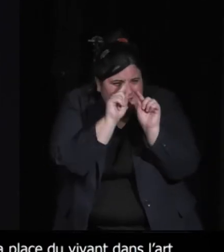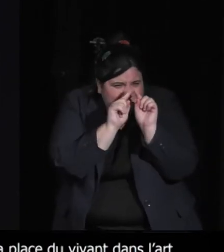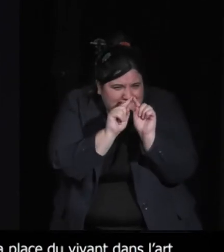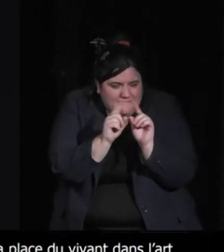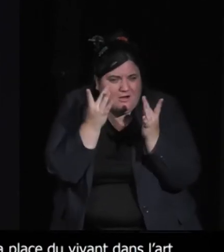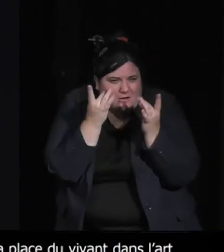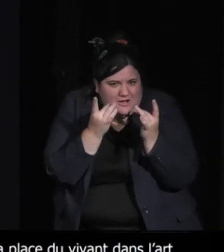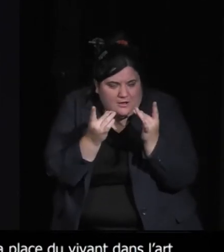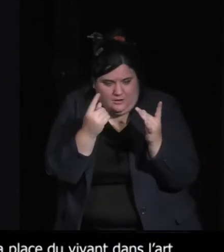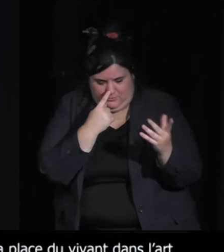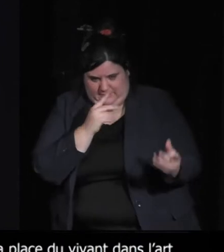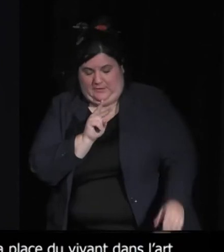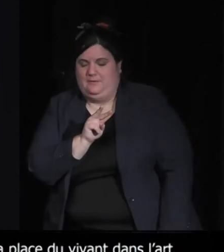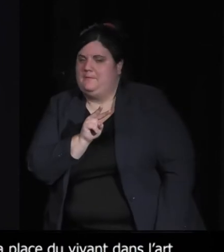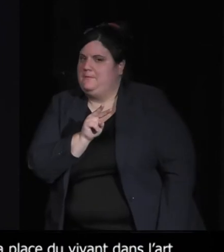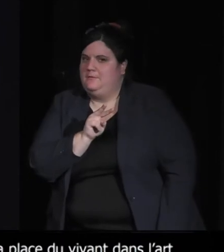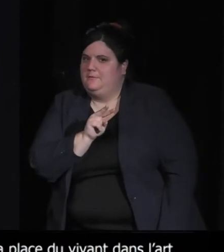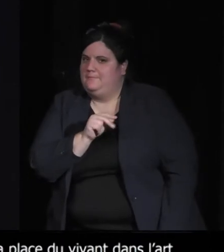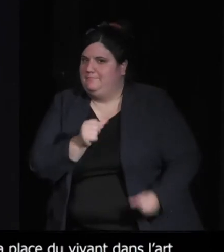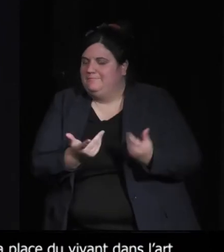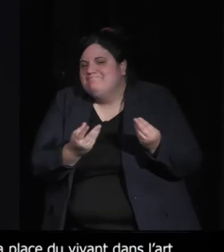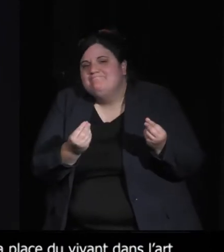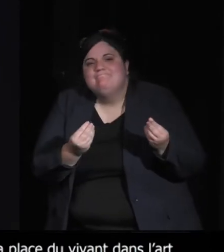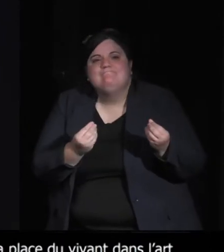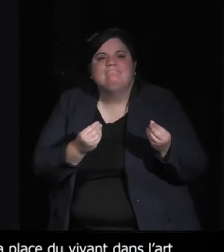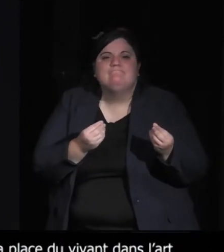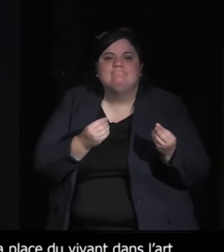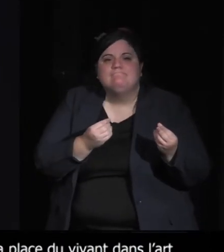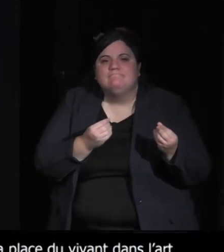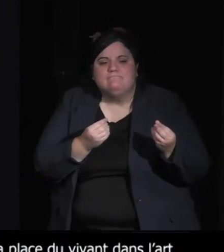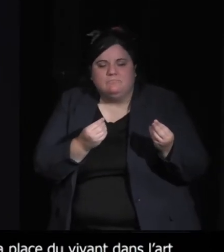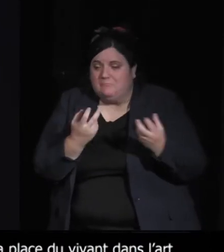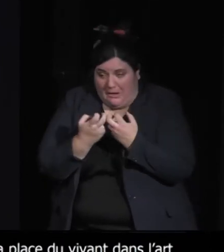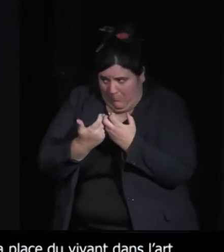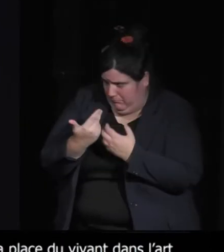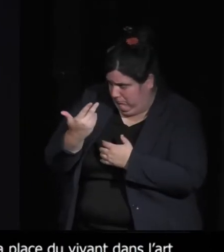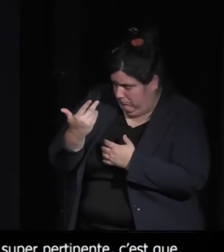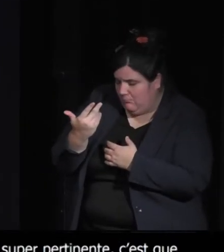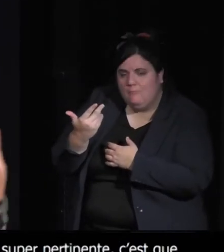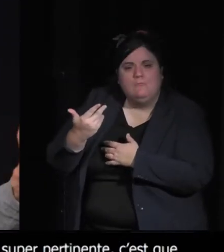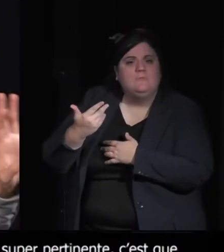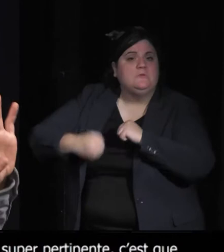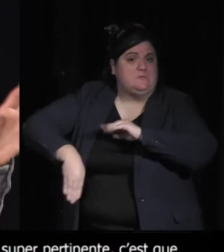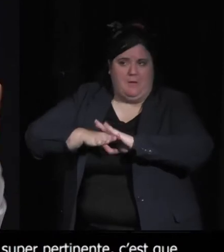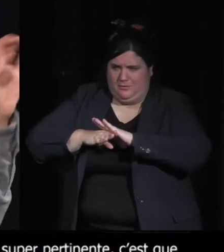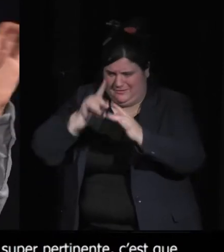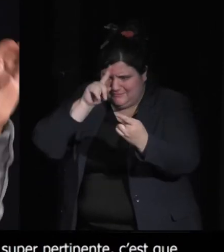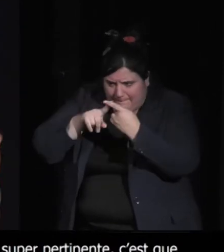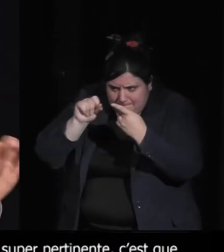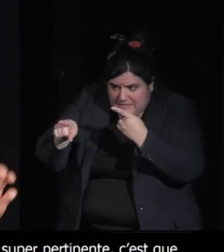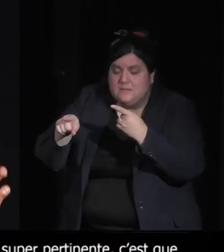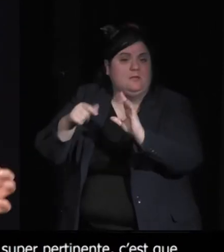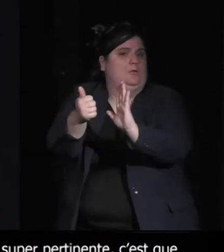Il y a des, par exemple, on peut avoir un tableau figuratif. Le sujet principal va être très détaillé. Puis les personnages secondaires